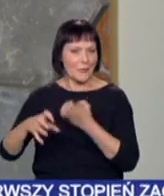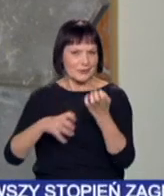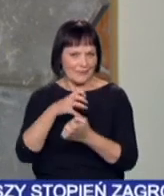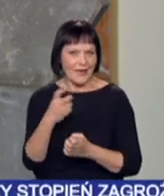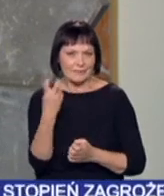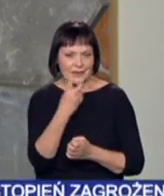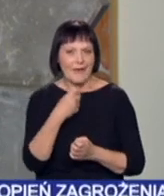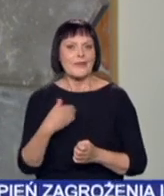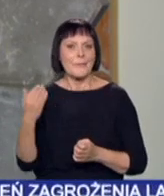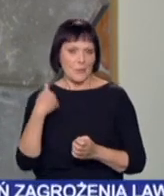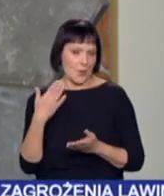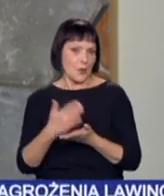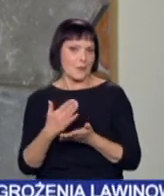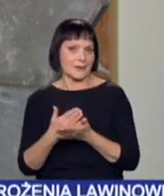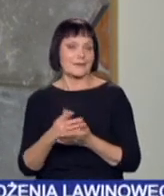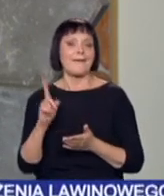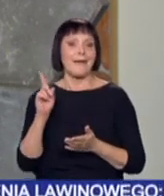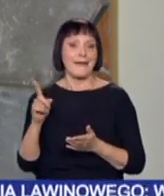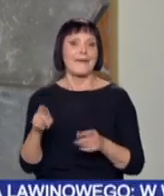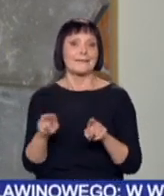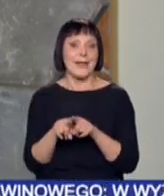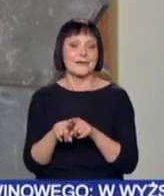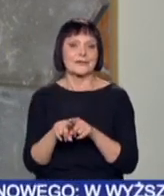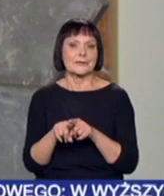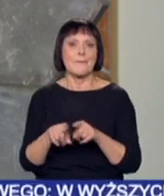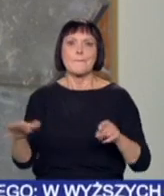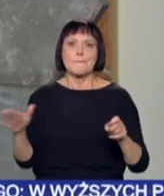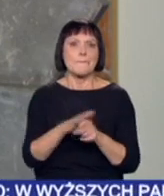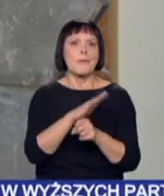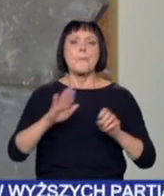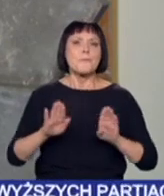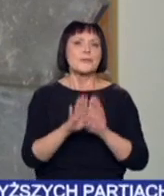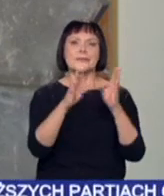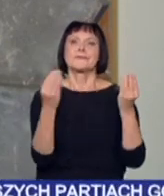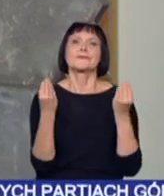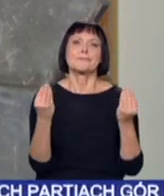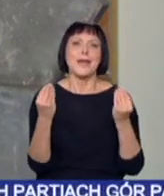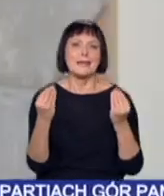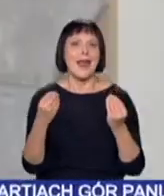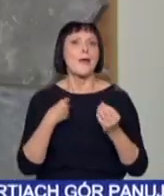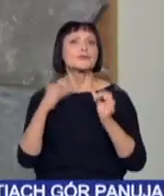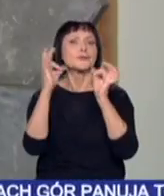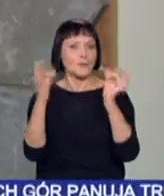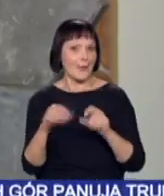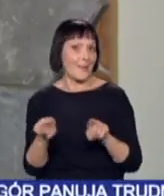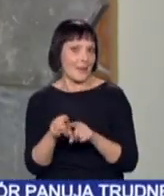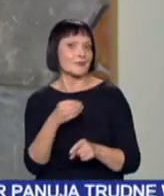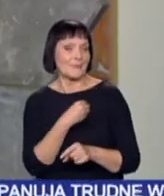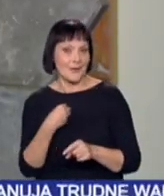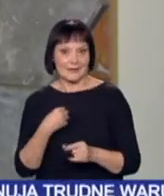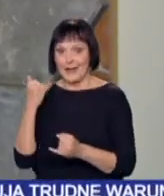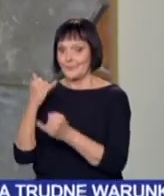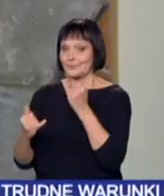to byłoby na tyle. Natomiast mamy pełne muzea wspaniałych dzieł sztuki polskiej. Jeżeli będą chciały